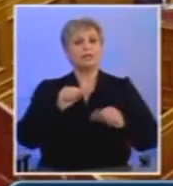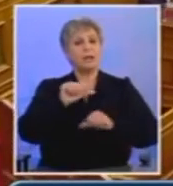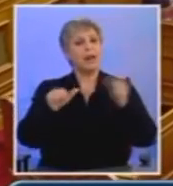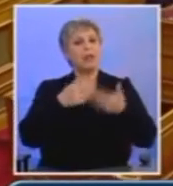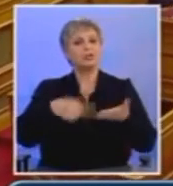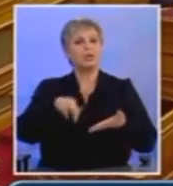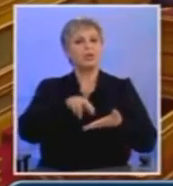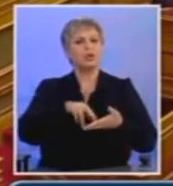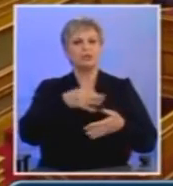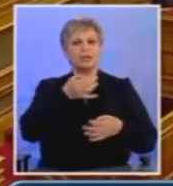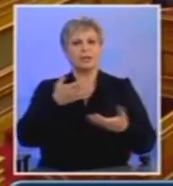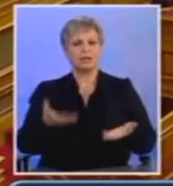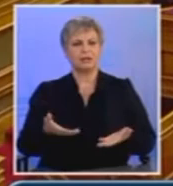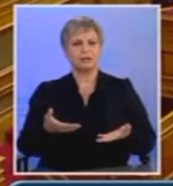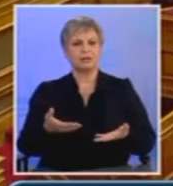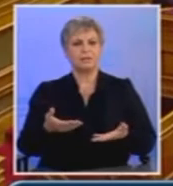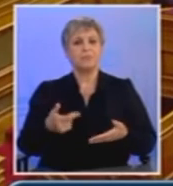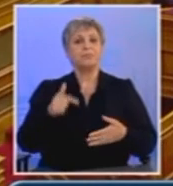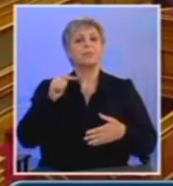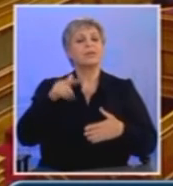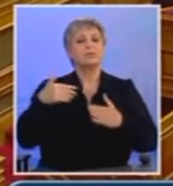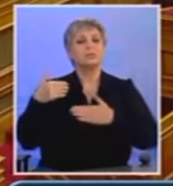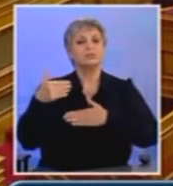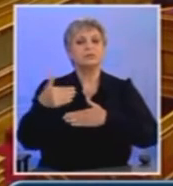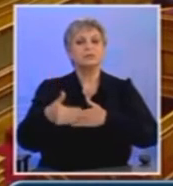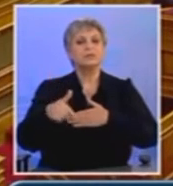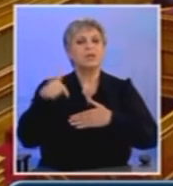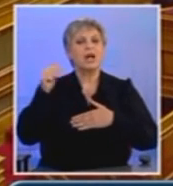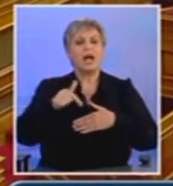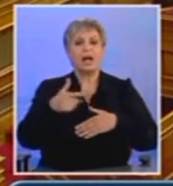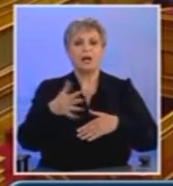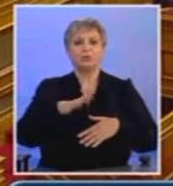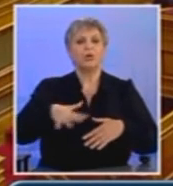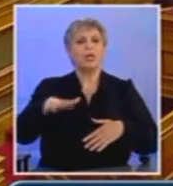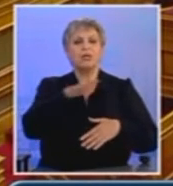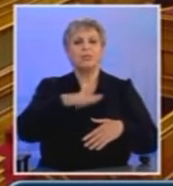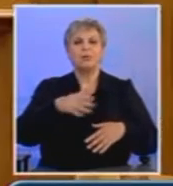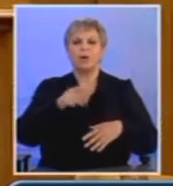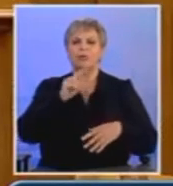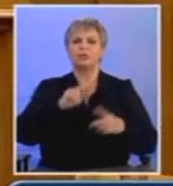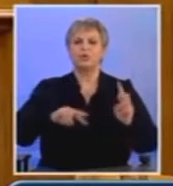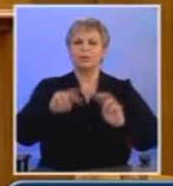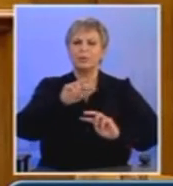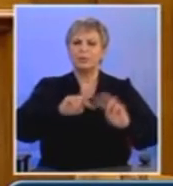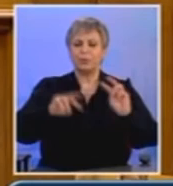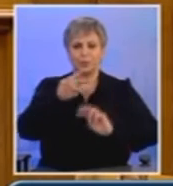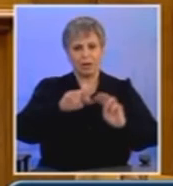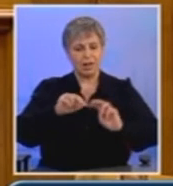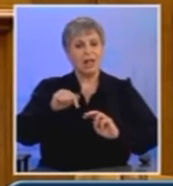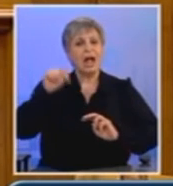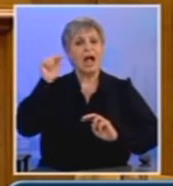δικαιώματα έρευνας και εκμετάλλευσης των εγχώριων υδρογωνανθράκων μετά την έγκριση του